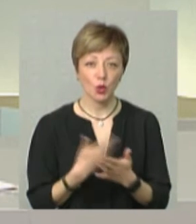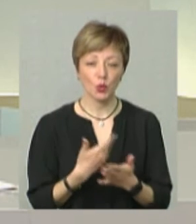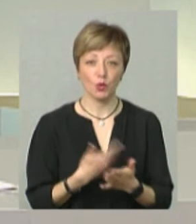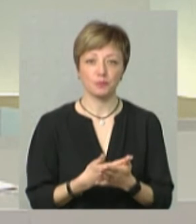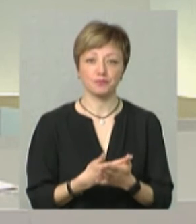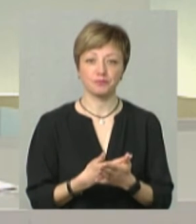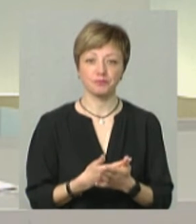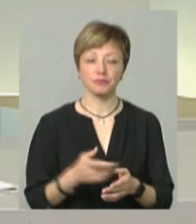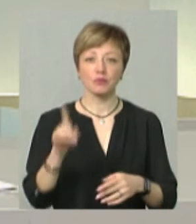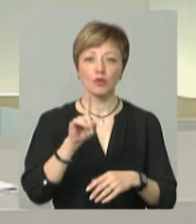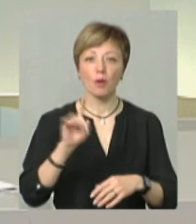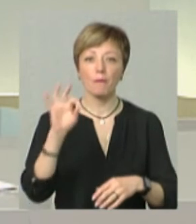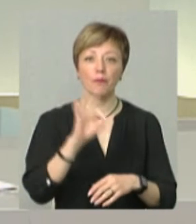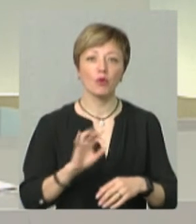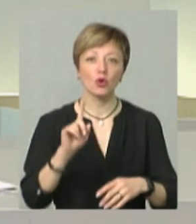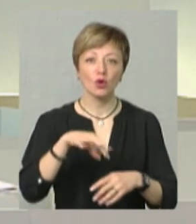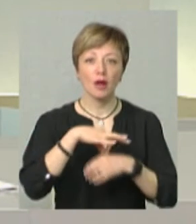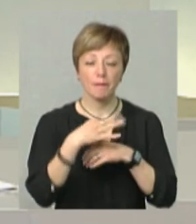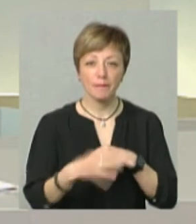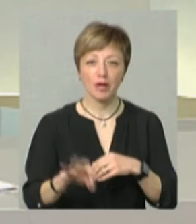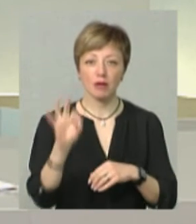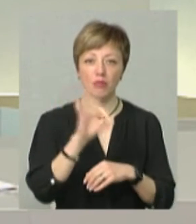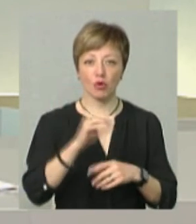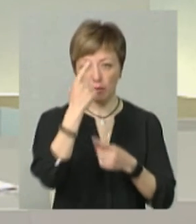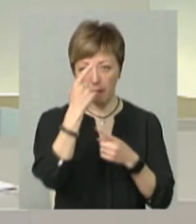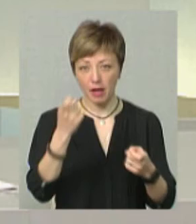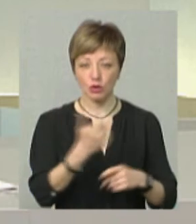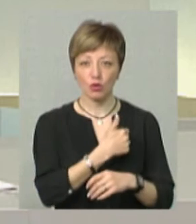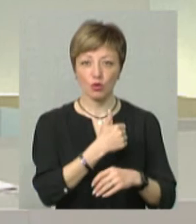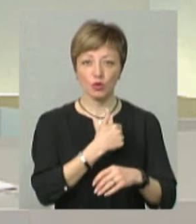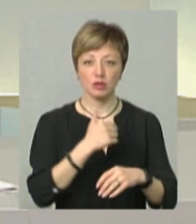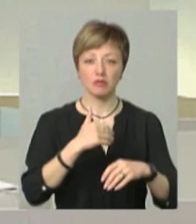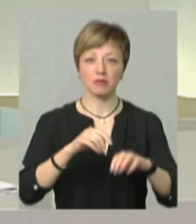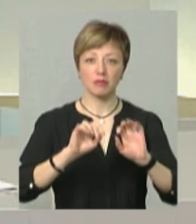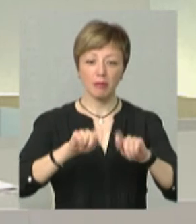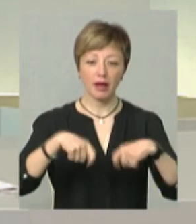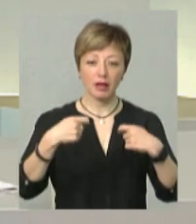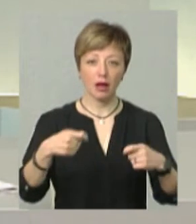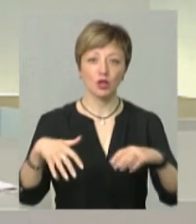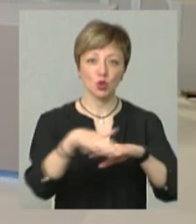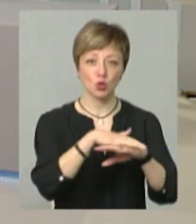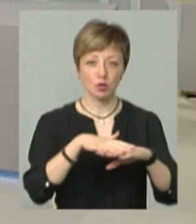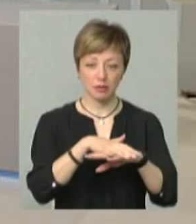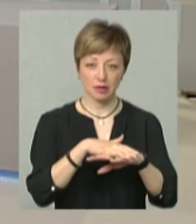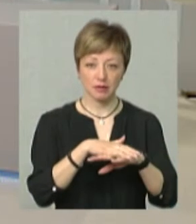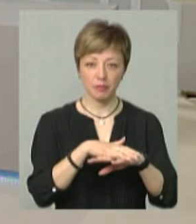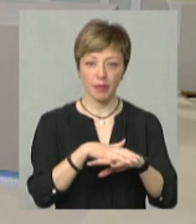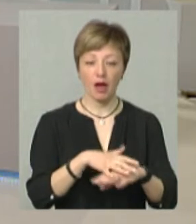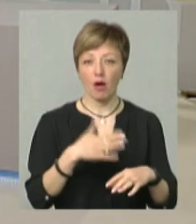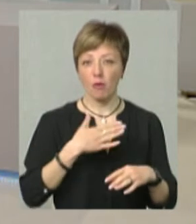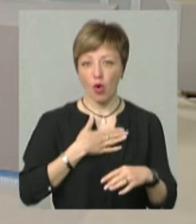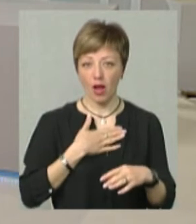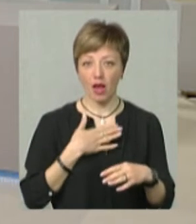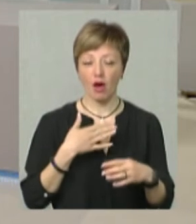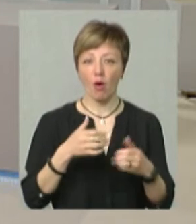той біль, про той меседж, який ми хочемо послати суспільству. Мої колеги нещодавно